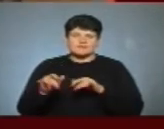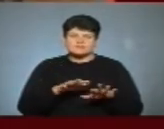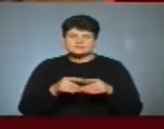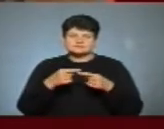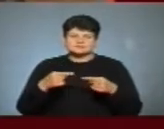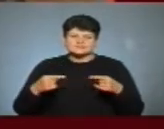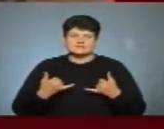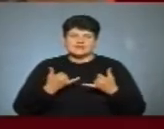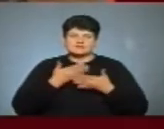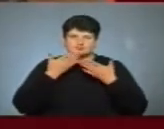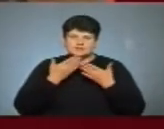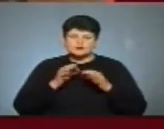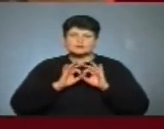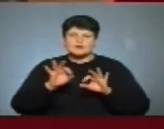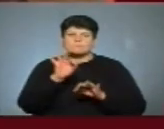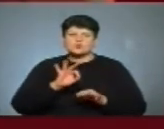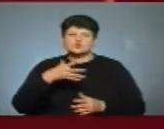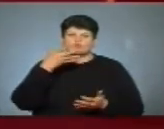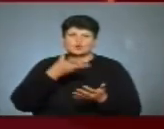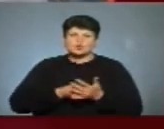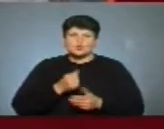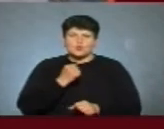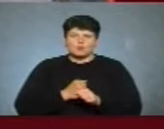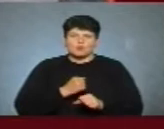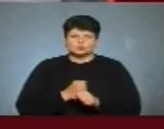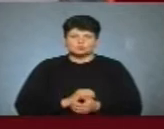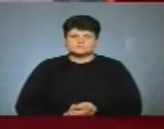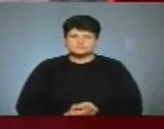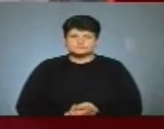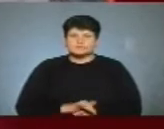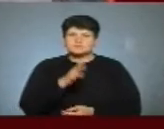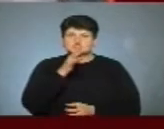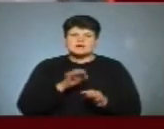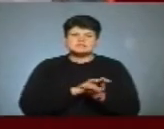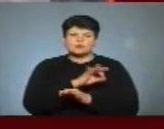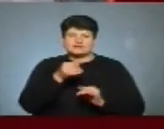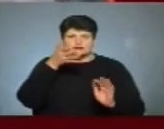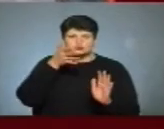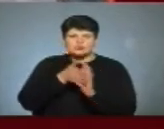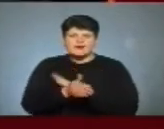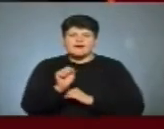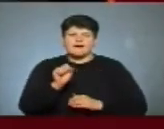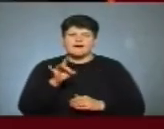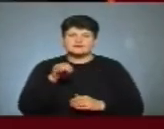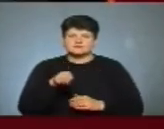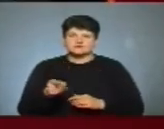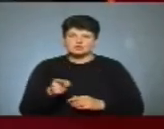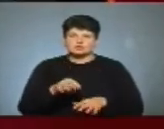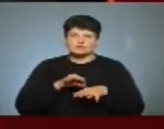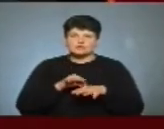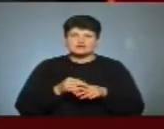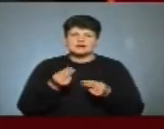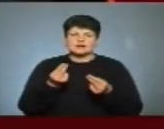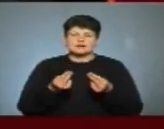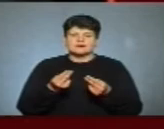До дня бібліотеку вона розповіла про свою роботу. Під час проєкту «Інклюзив арт» у Тернополі проводять уроки з гри на